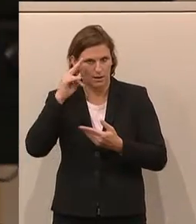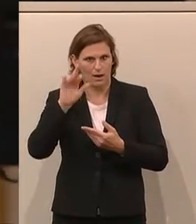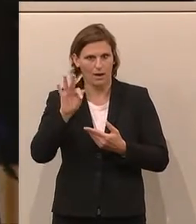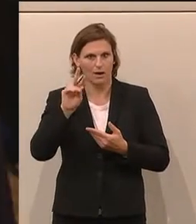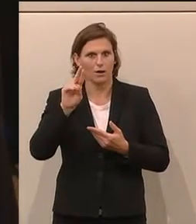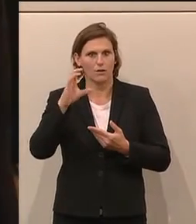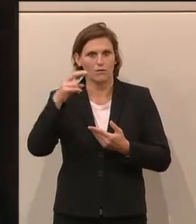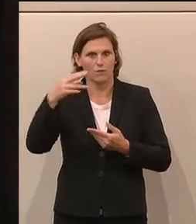Abänderungsantrag. Vielen Dank.